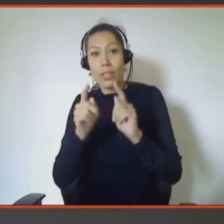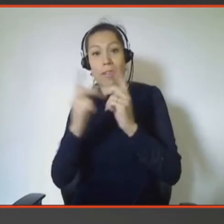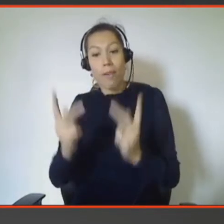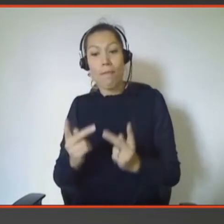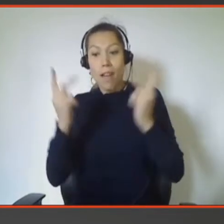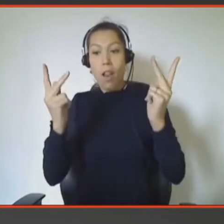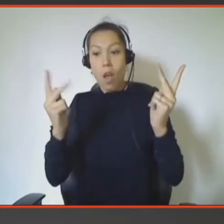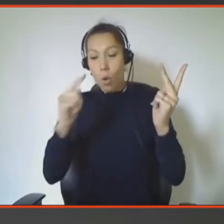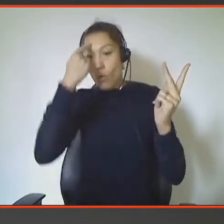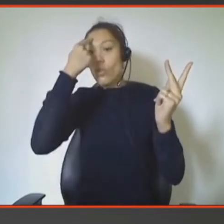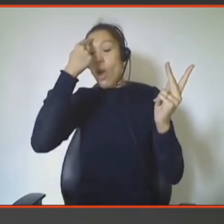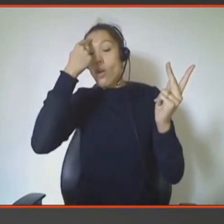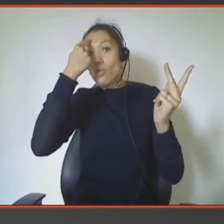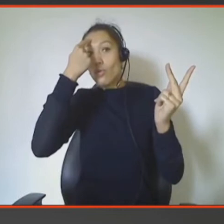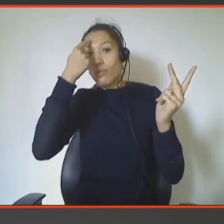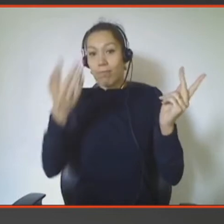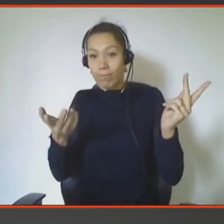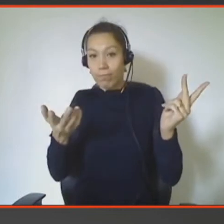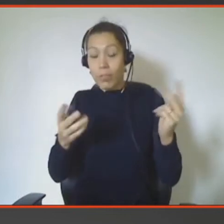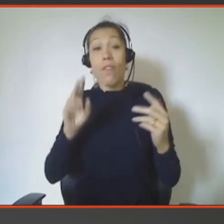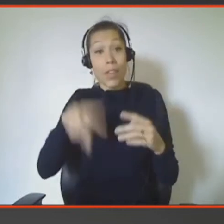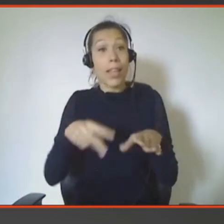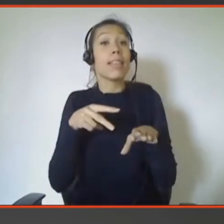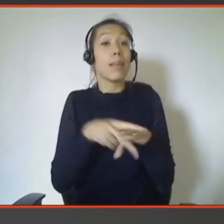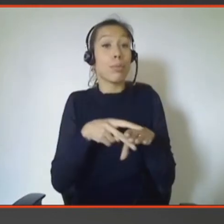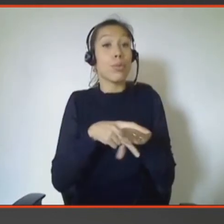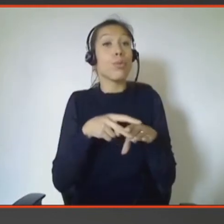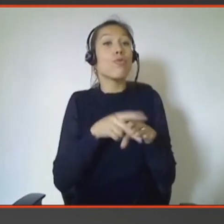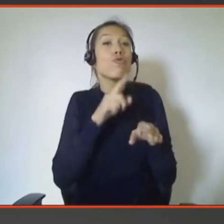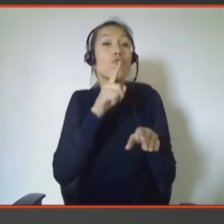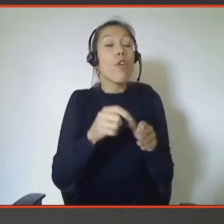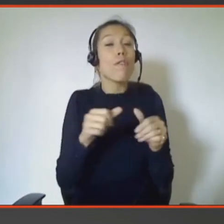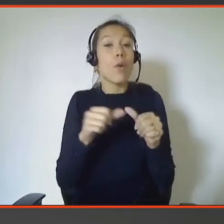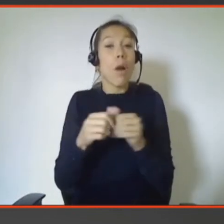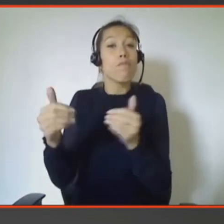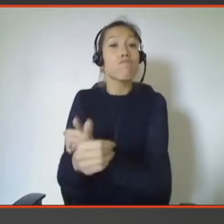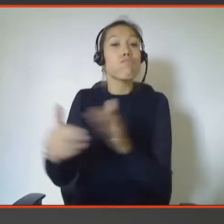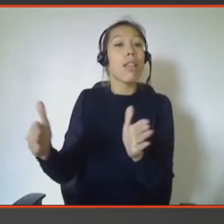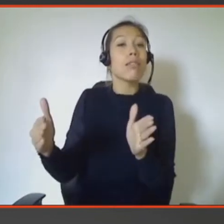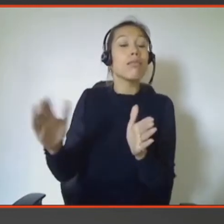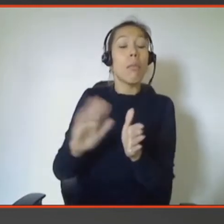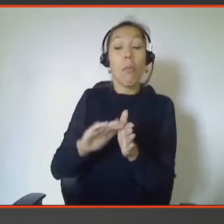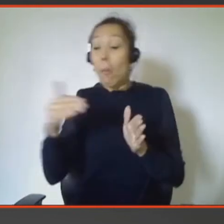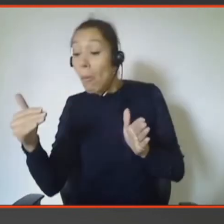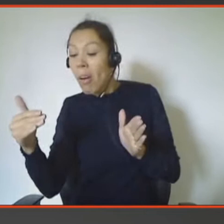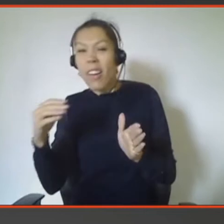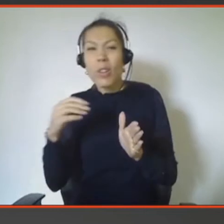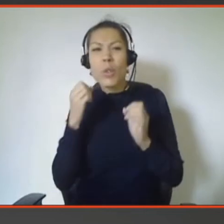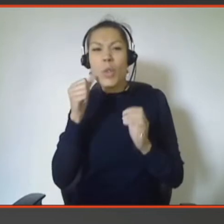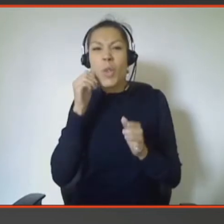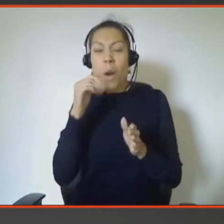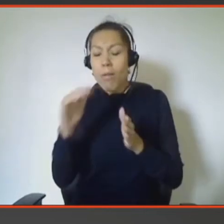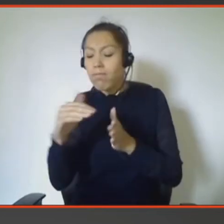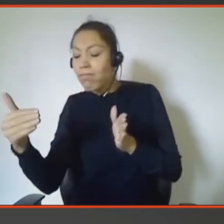Alors, concrètement, ce qui se passe,'est que les premiers jours, les gens ouvrent la boîte toutes les cinq minutes. Ils ont vraiment envie de savoir ce qu'il y dedans. Et ils sont très impatients et ils sont